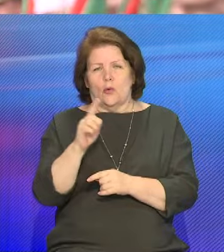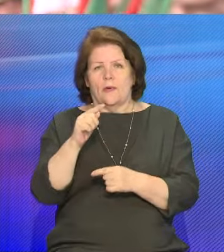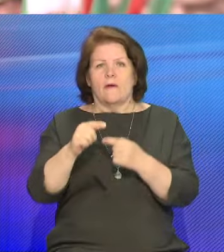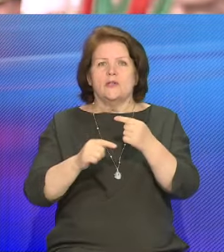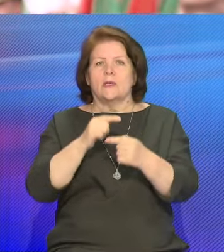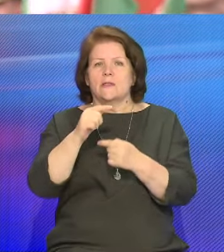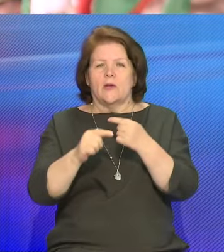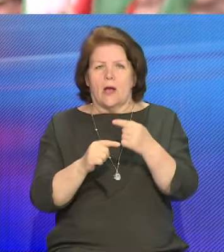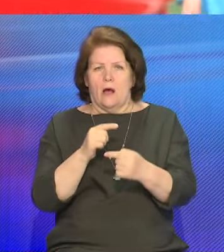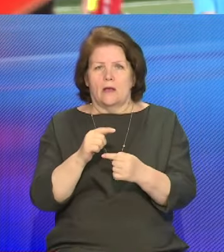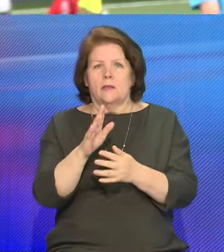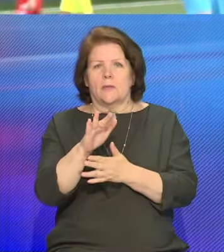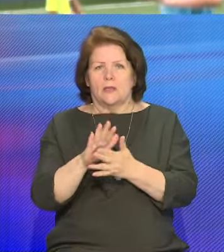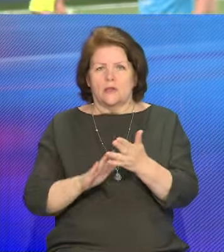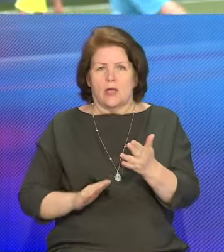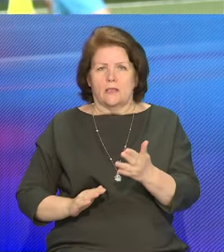это продолжалось.